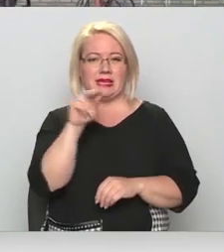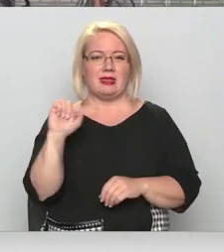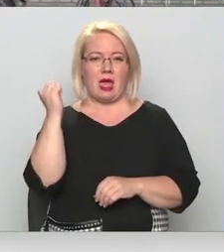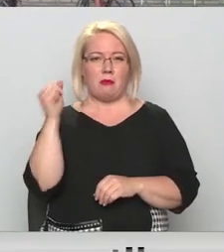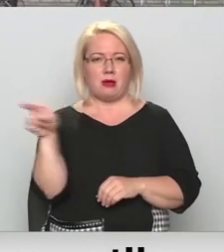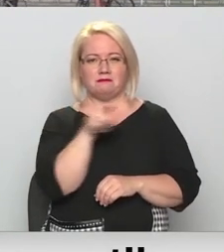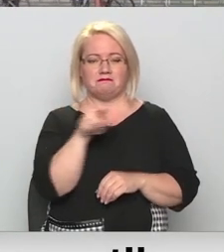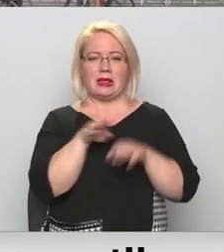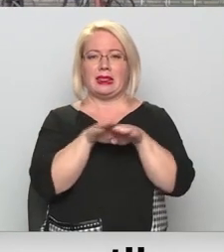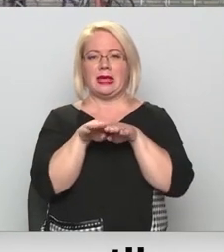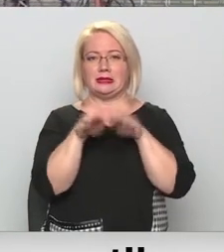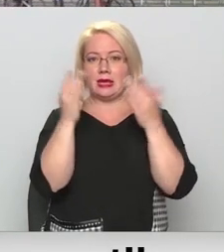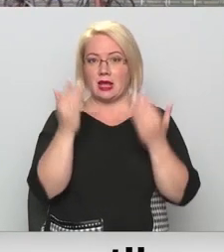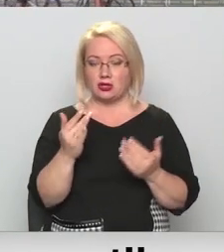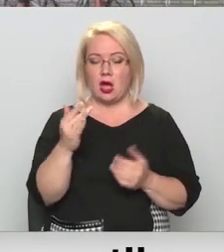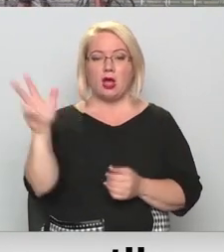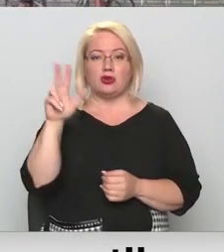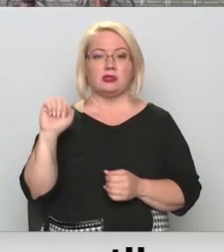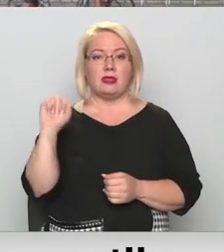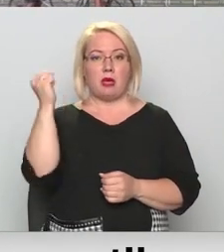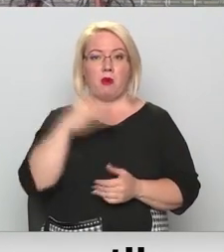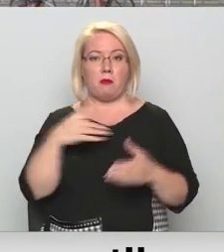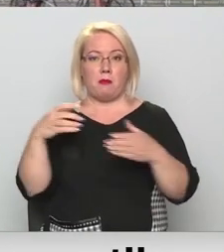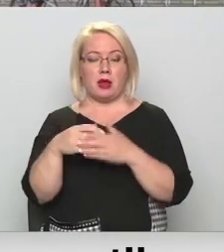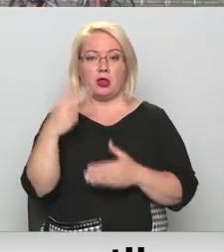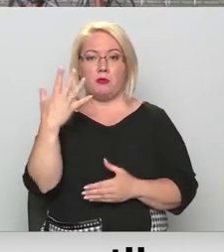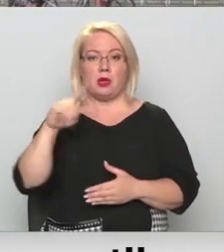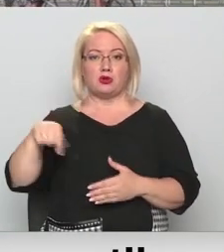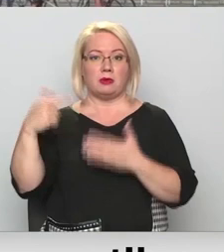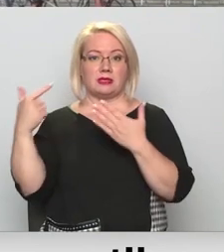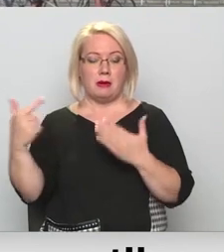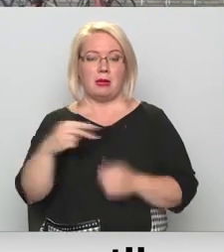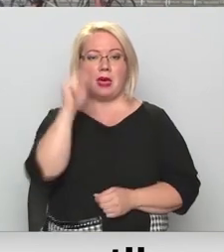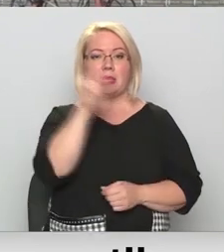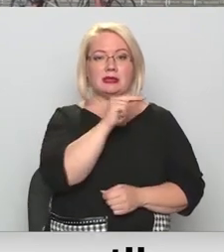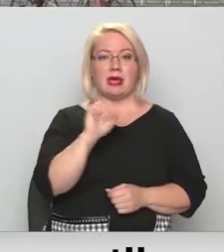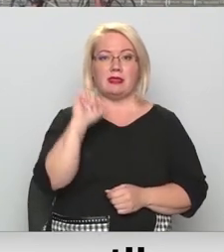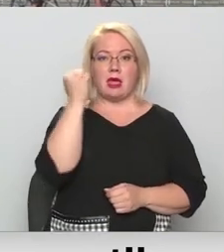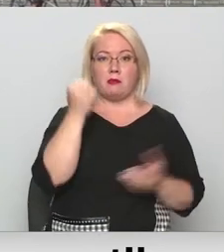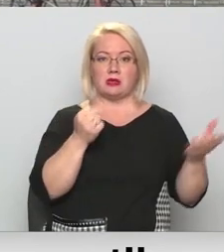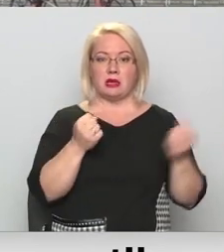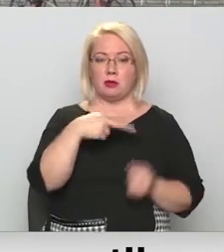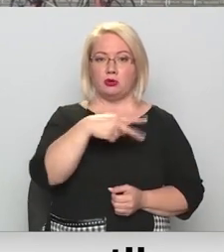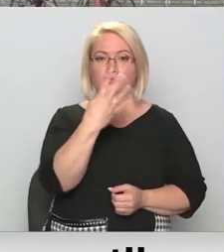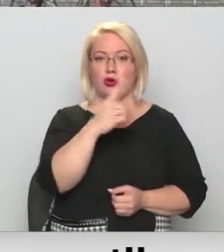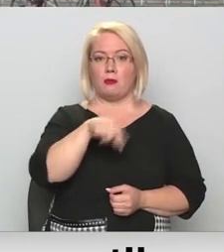līdzīgs rezultāts. Sociāla demokrātiem ir 25,7%, bet Kristīgie demokrāti ir saņēmuši 24